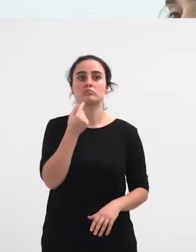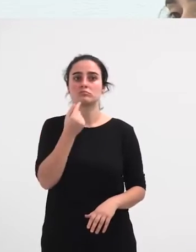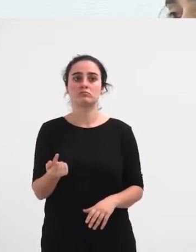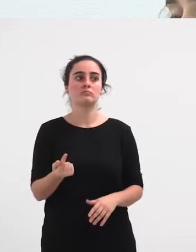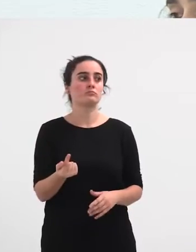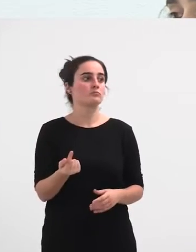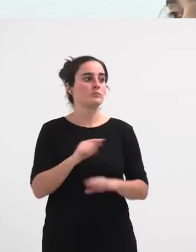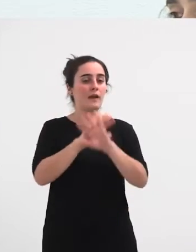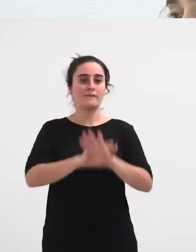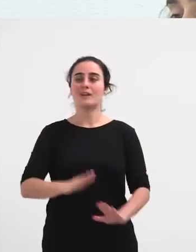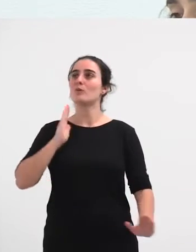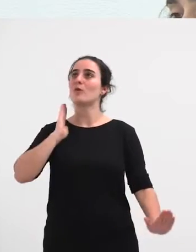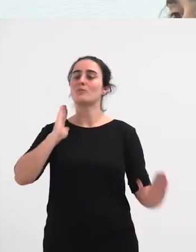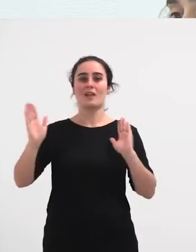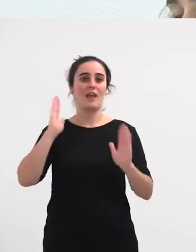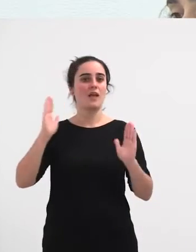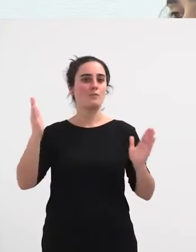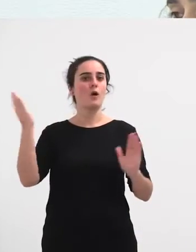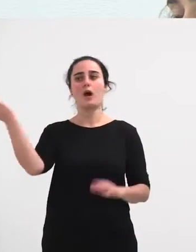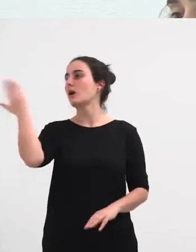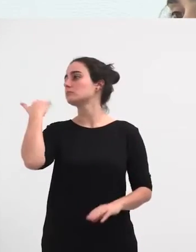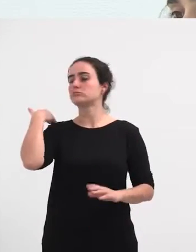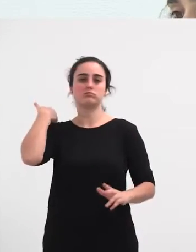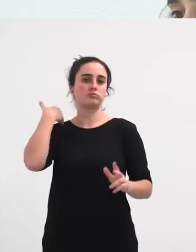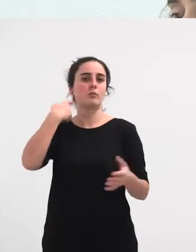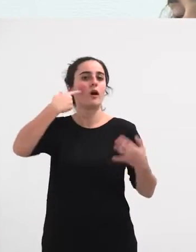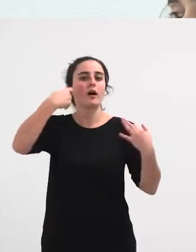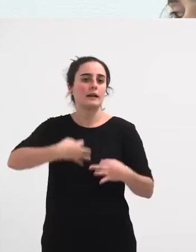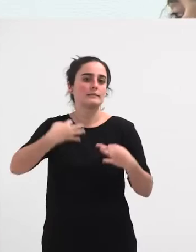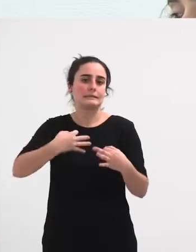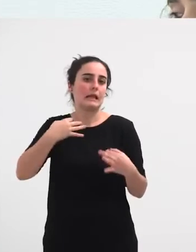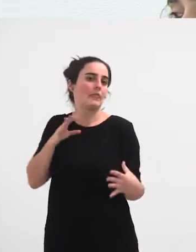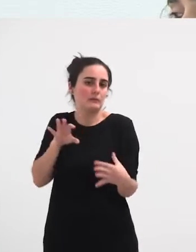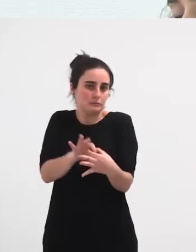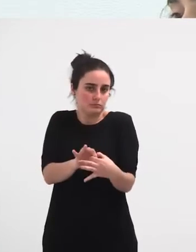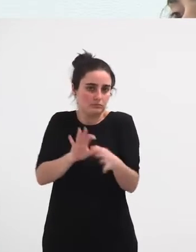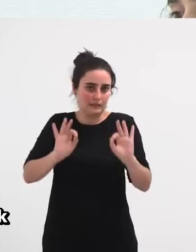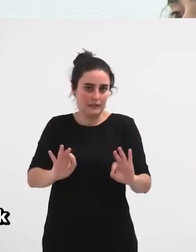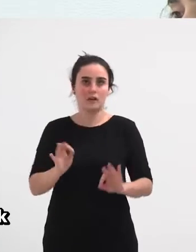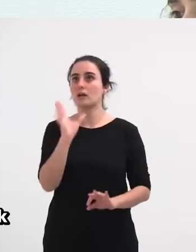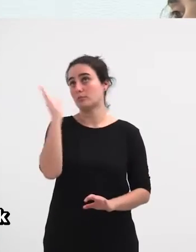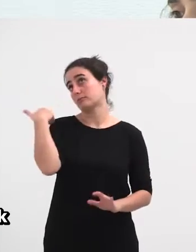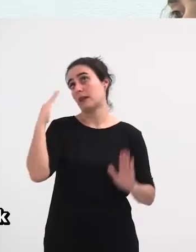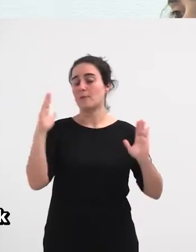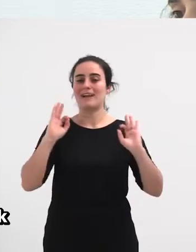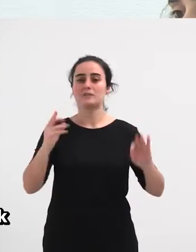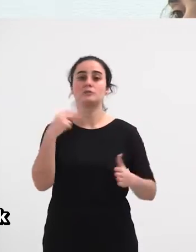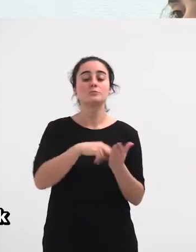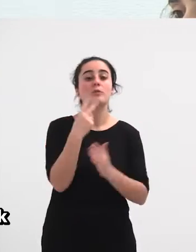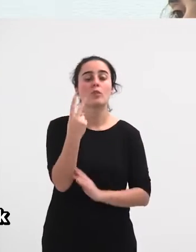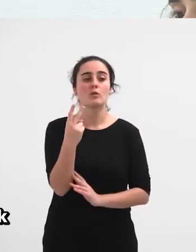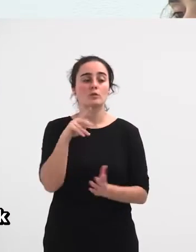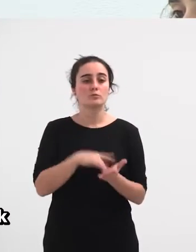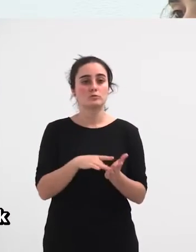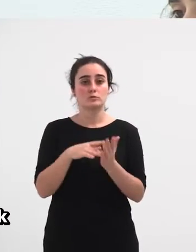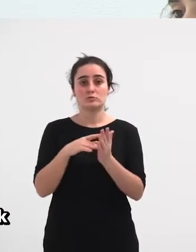gara hiartako realidadeari erantzun ziotela epaiaiek, ez, pixkate bere momentu, en 2020-an ez